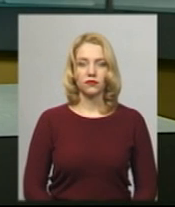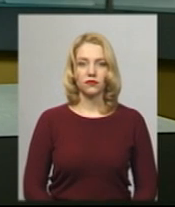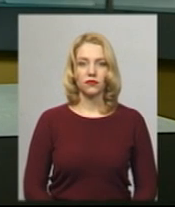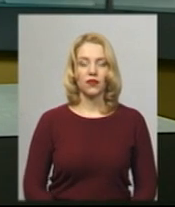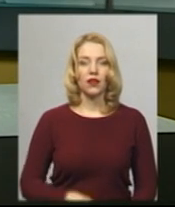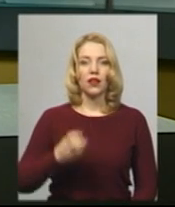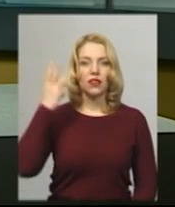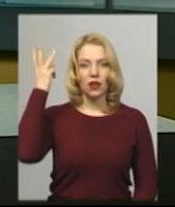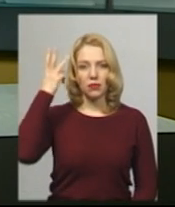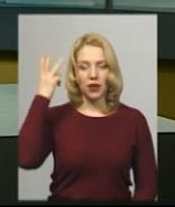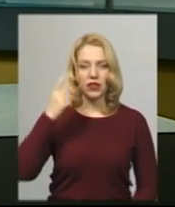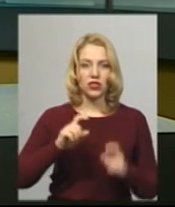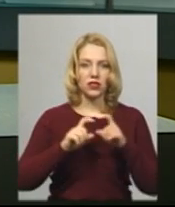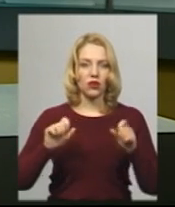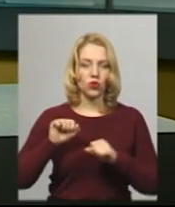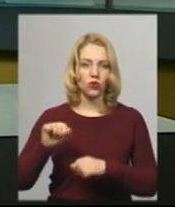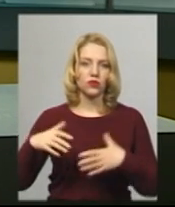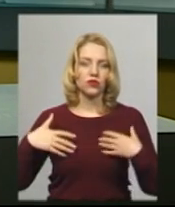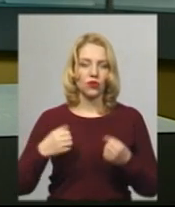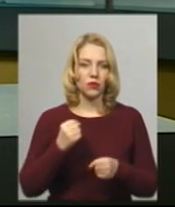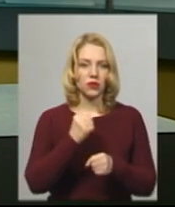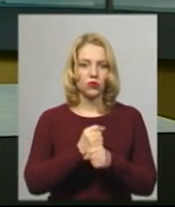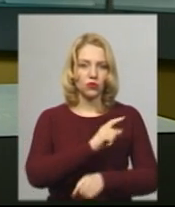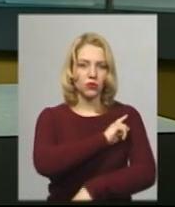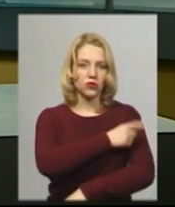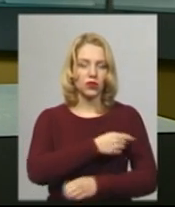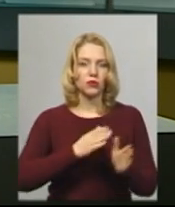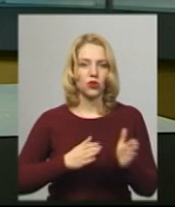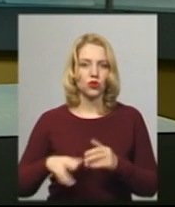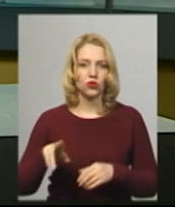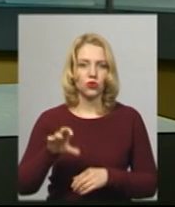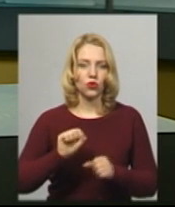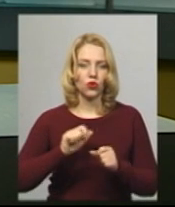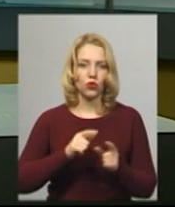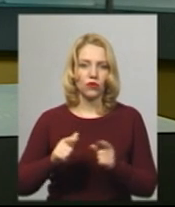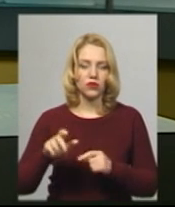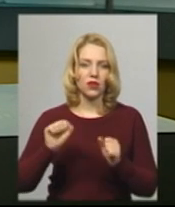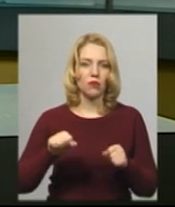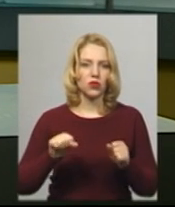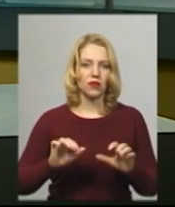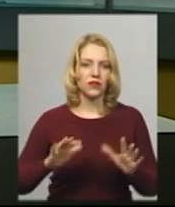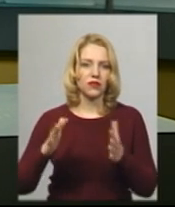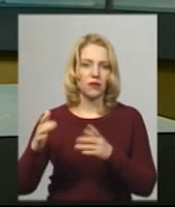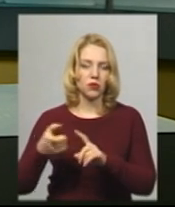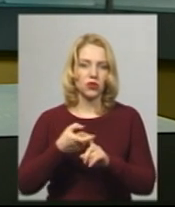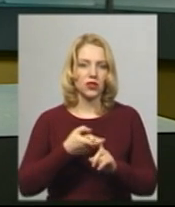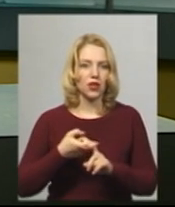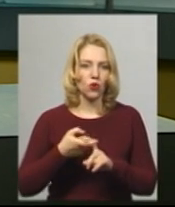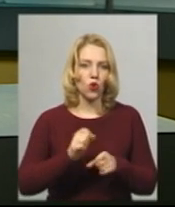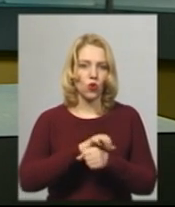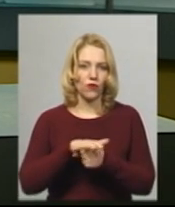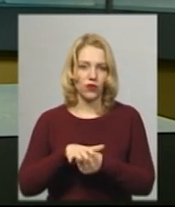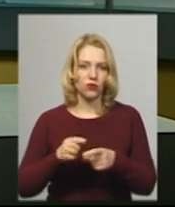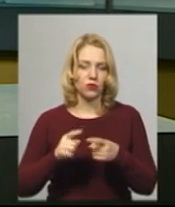На Хмельниччині заклади охорони здоров'я працюють у поселеному режимі щодо готовності на можливі випадки коронавірусу, каже головний